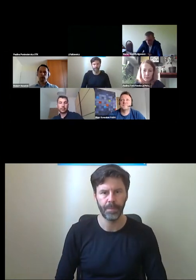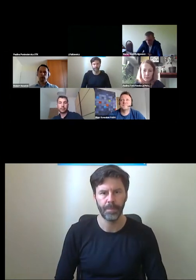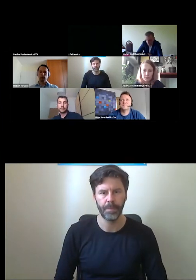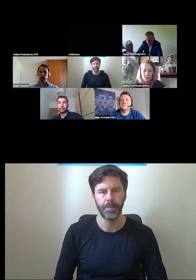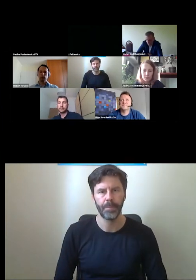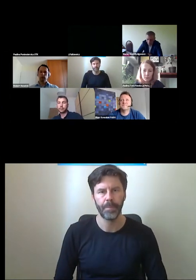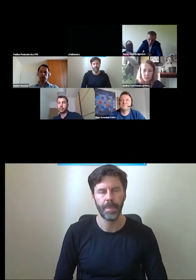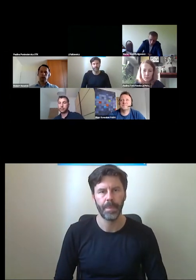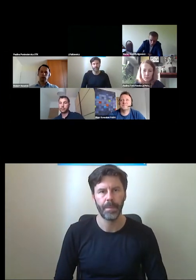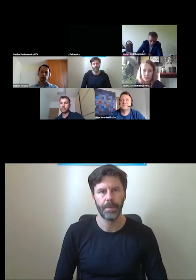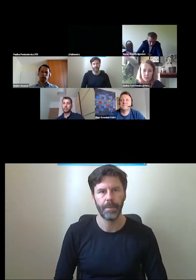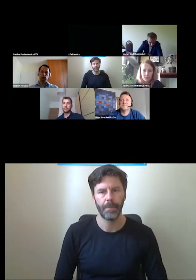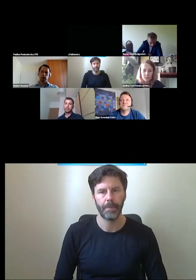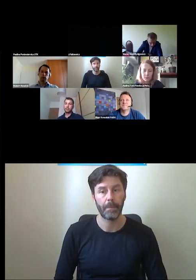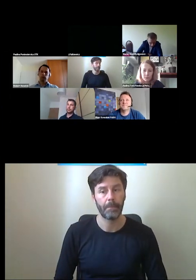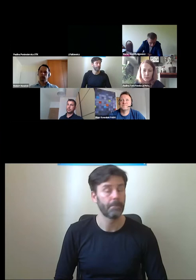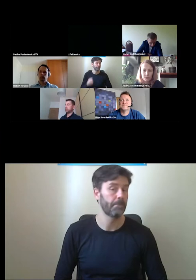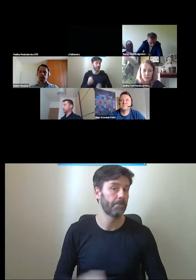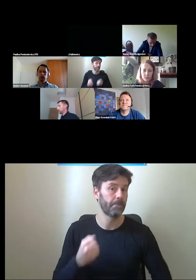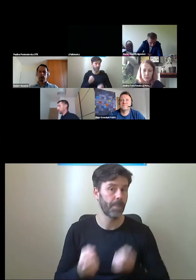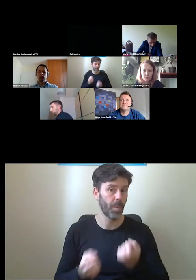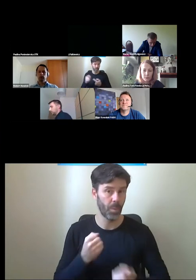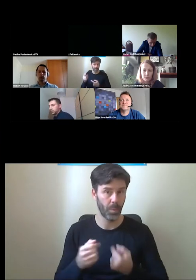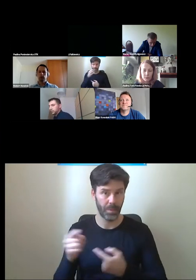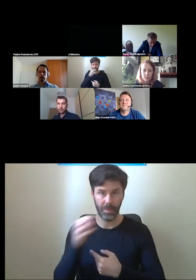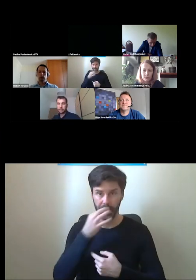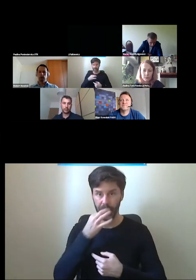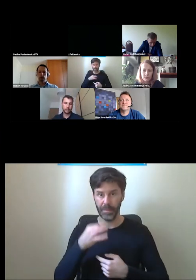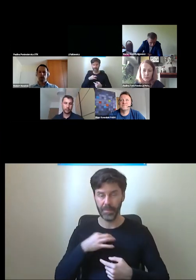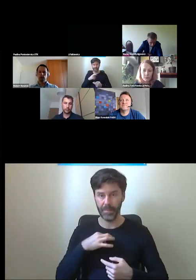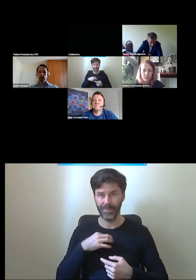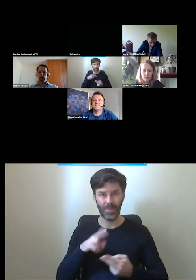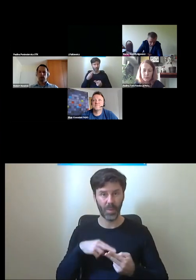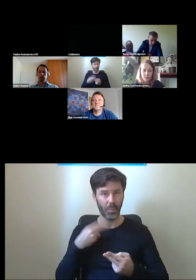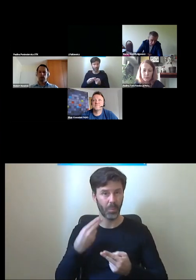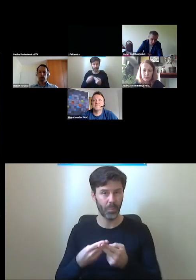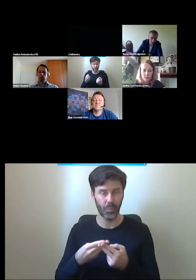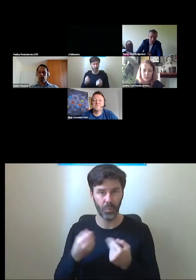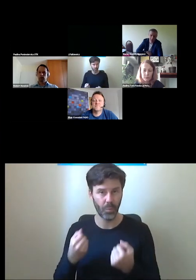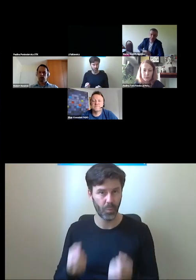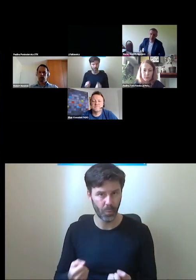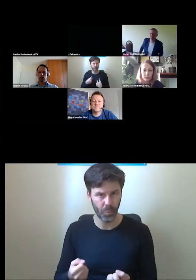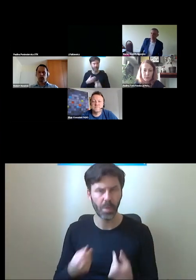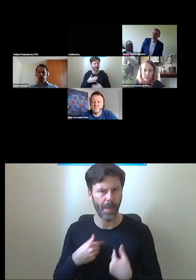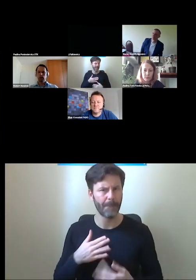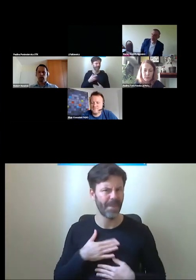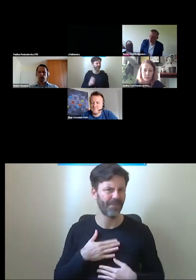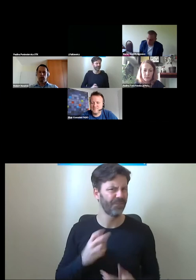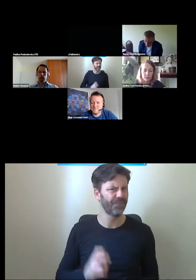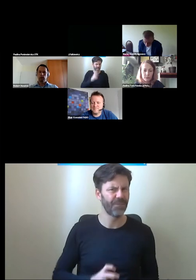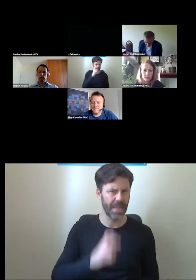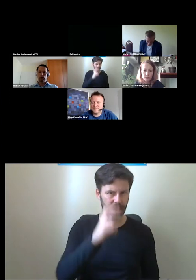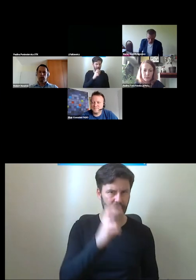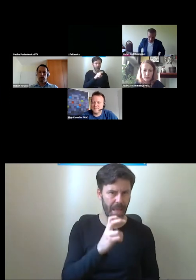mi się, że tak powiem, odnieść do takiego pytania, bo te windy, które mamy, te miejsca, w których